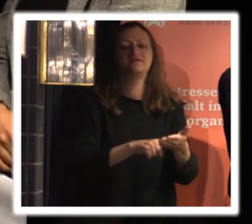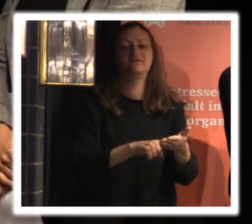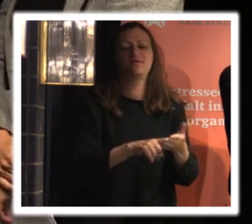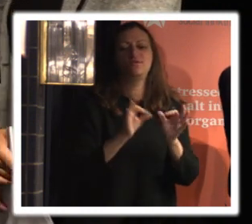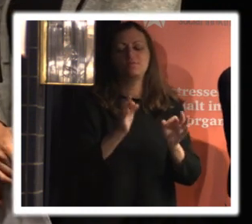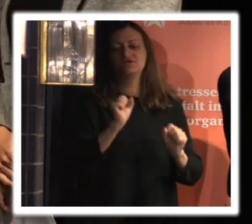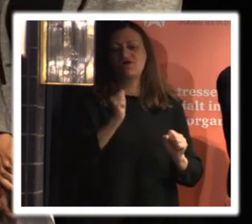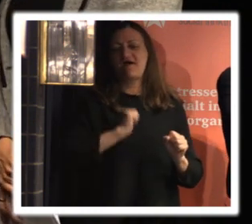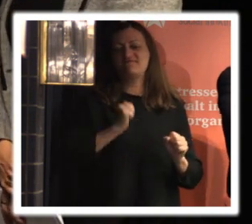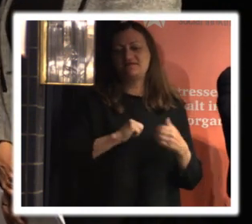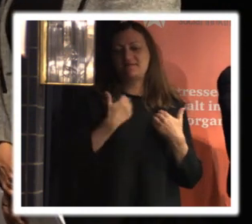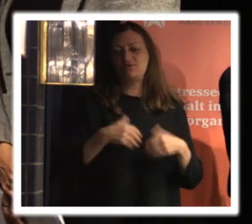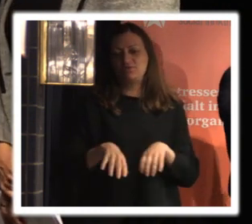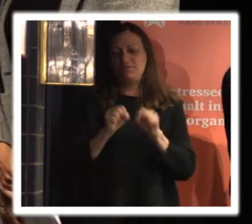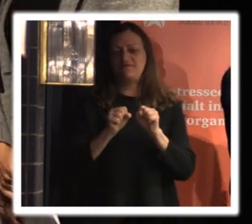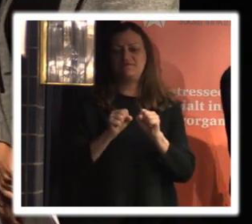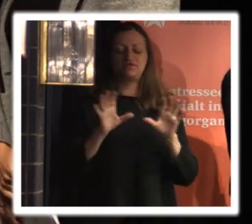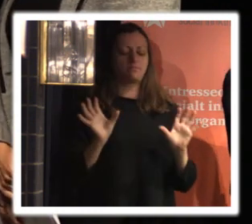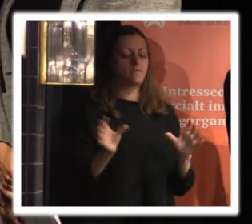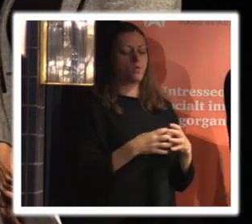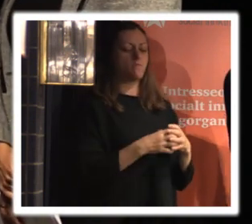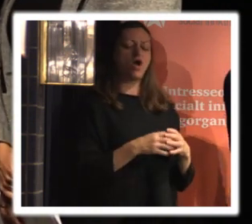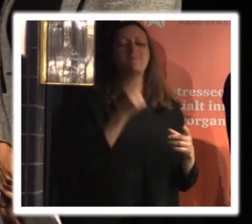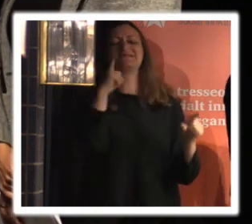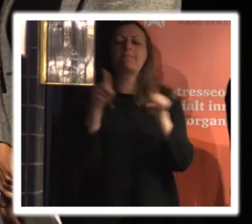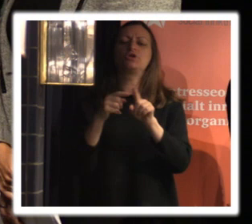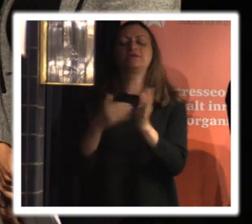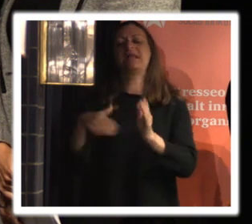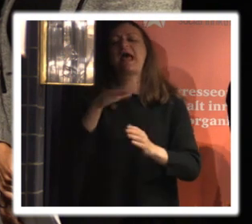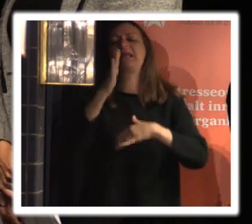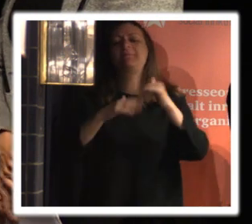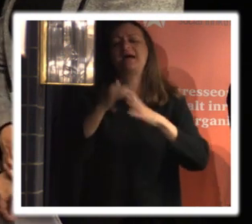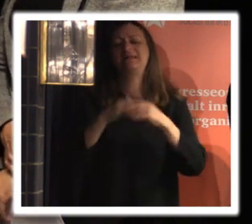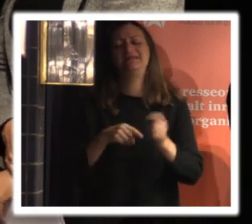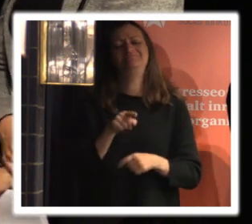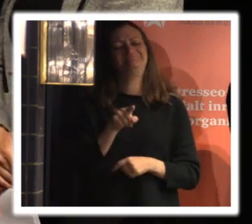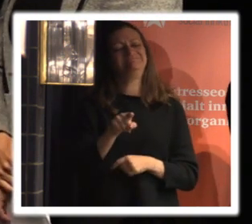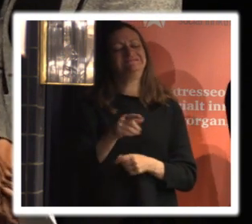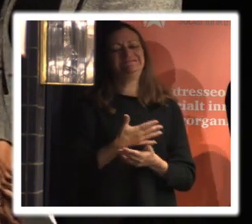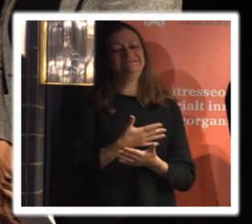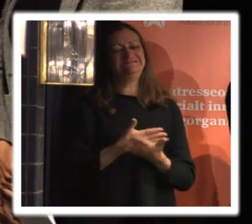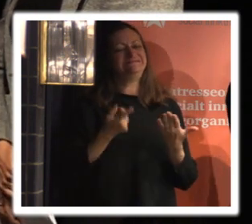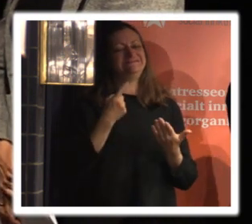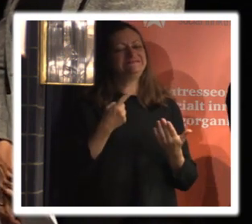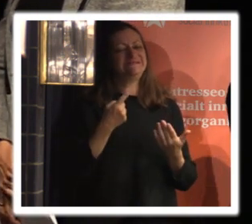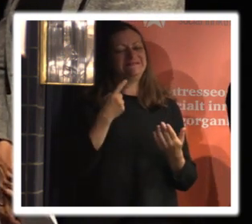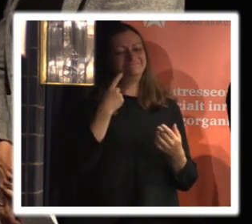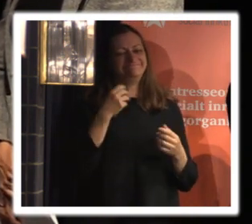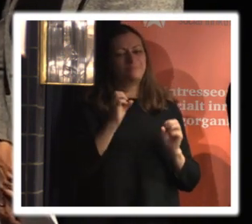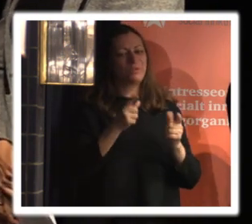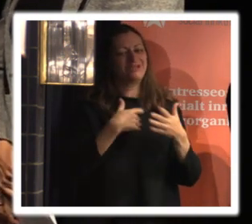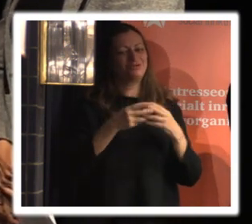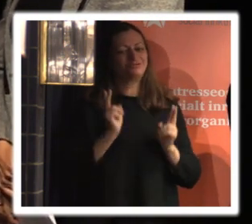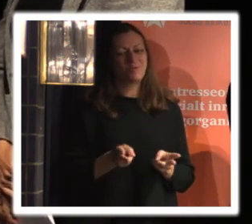personuppgifter bakar ihop det och sen så liksom samtyck till all behandling och det är ju inte det är ju inte tillåtet att göra så